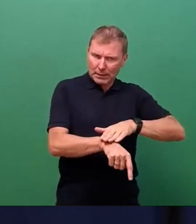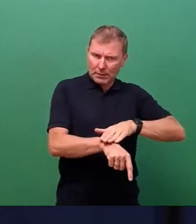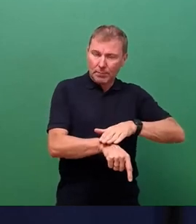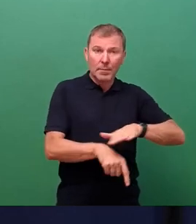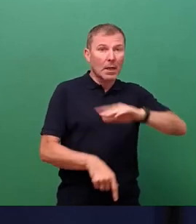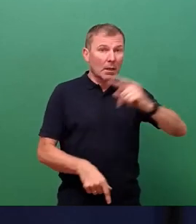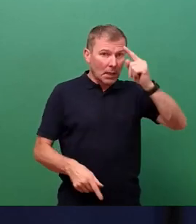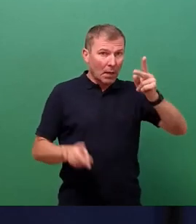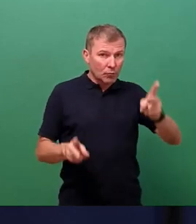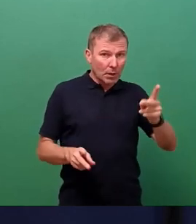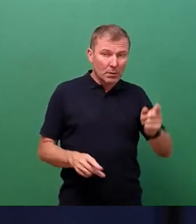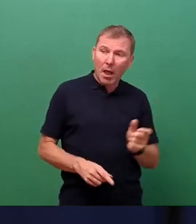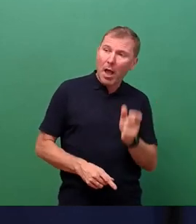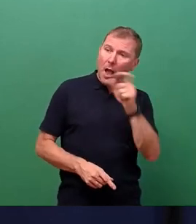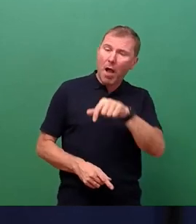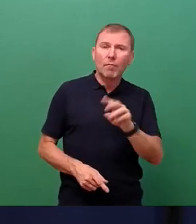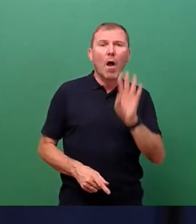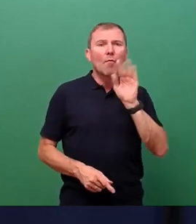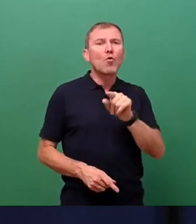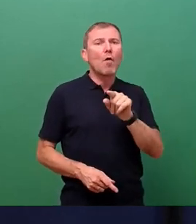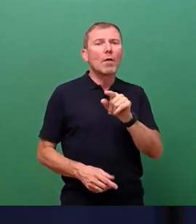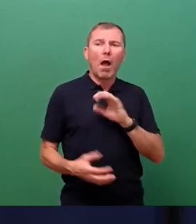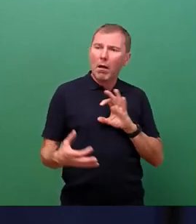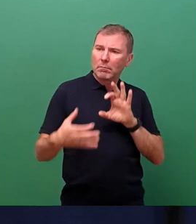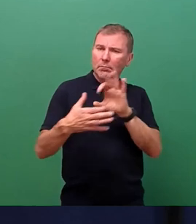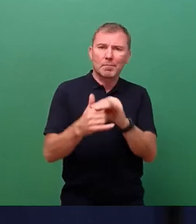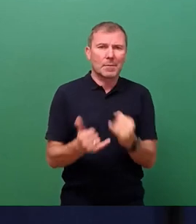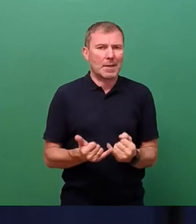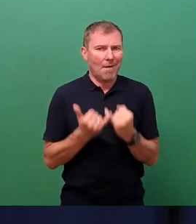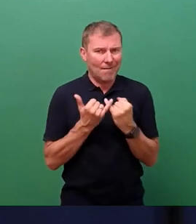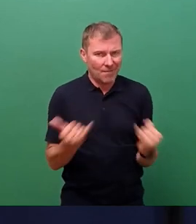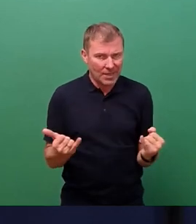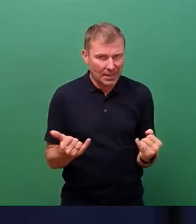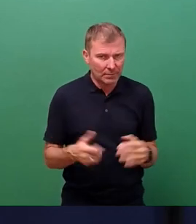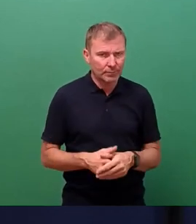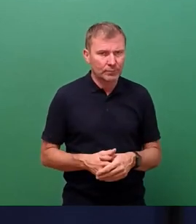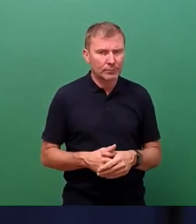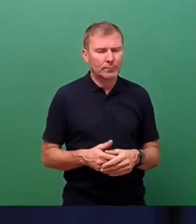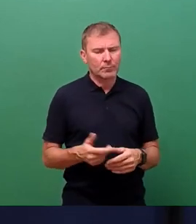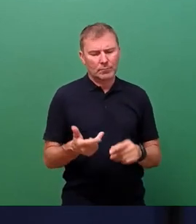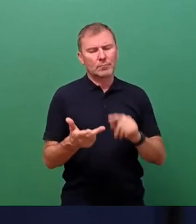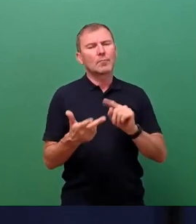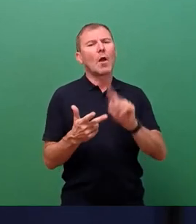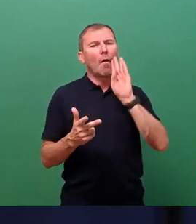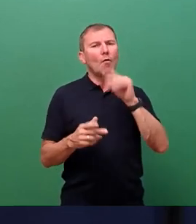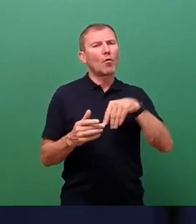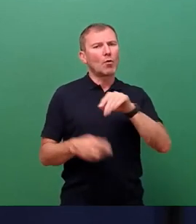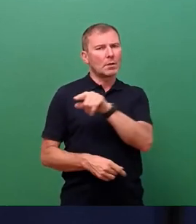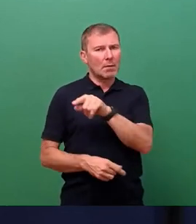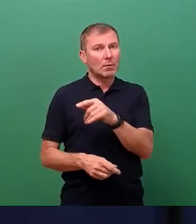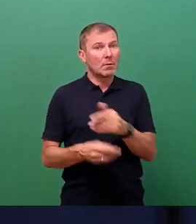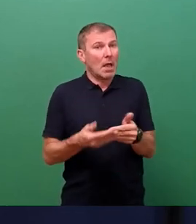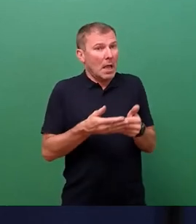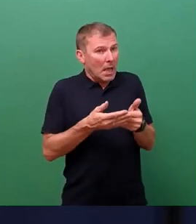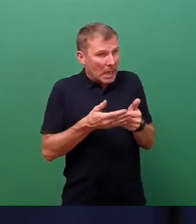Vonovia zugegangen? Und hat das Wohnungsunternehmen Bereitschaft signalisiert,